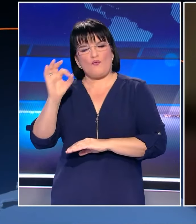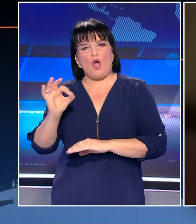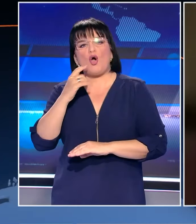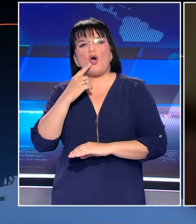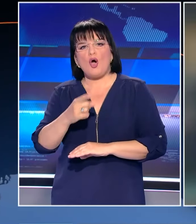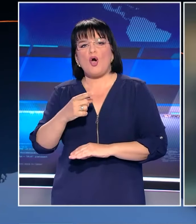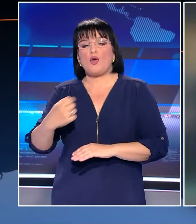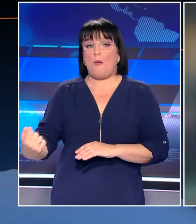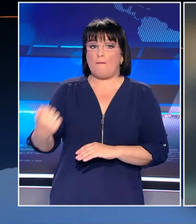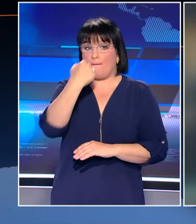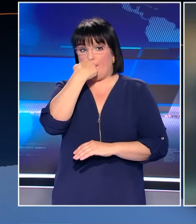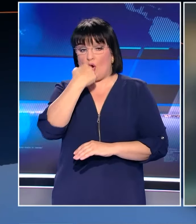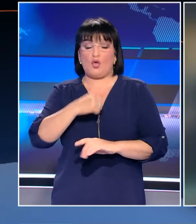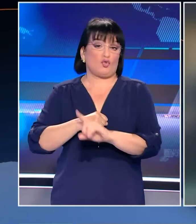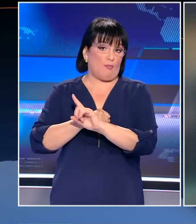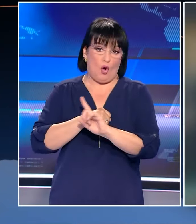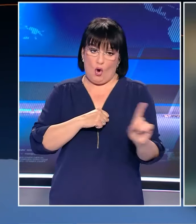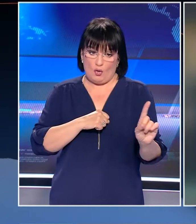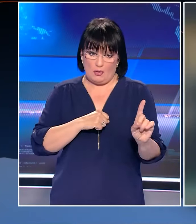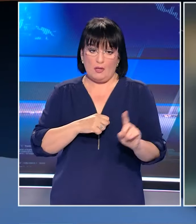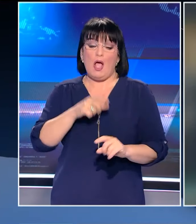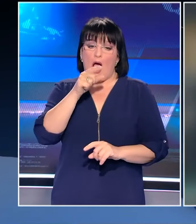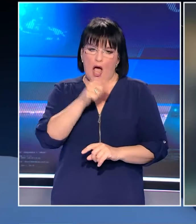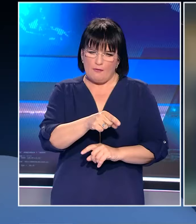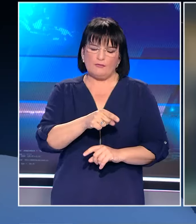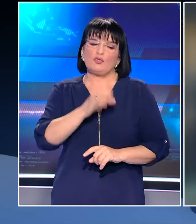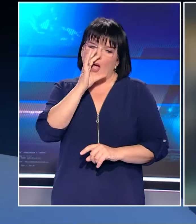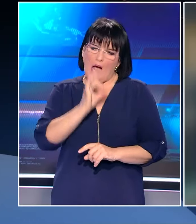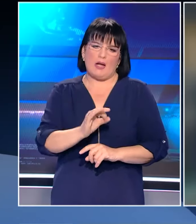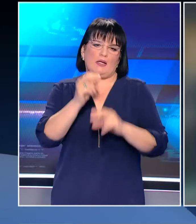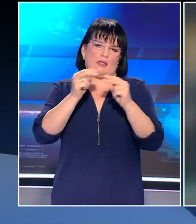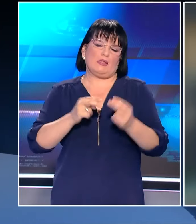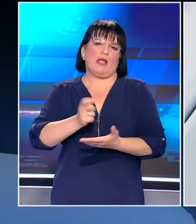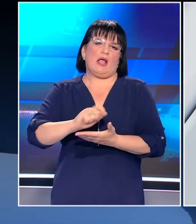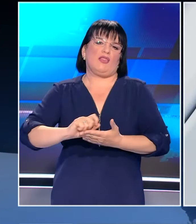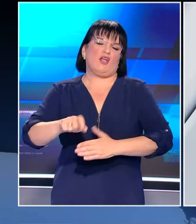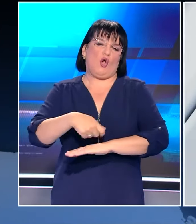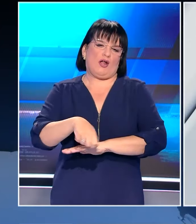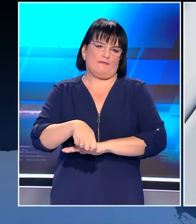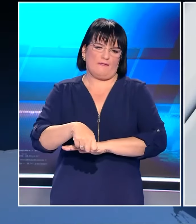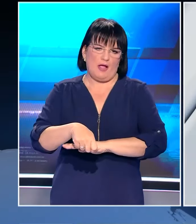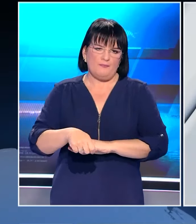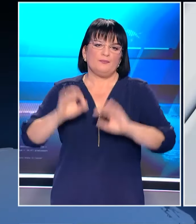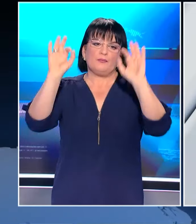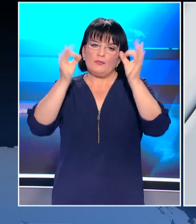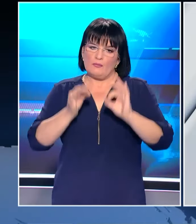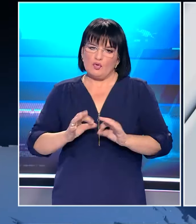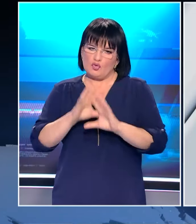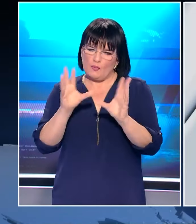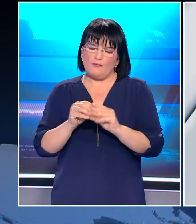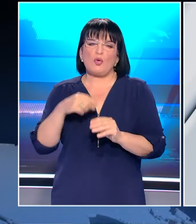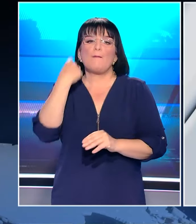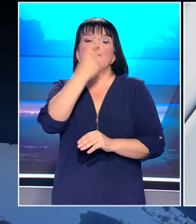δεν χτύπησε στο πρόσωπο το βασίλη γραμμένο με μπουνιά και πως αυτό επιβεβαιώνεται από τα στοιχεία της δικογραφίας. Το περίγραμμα του όλου πράγματος είναι καθαρά